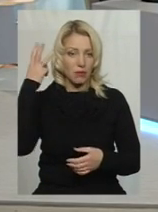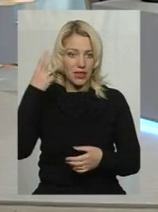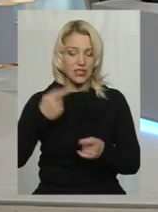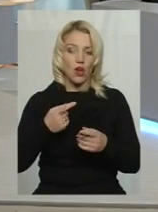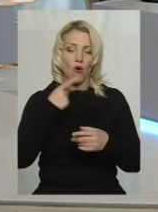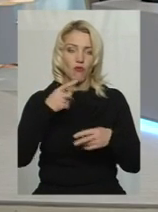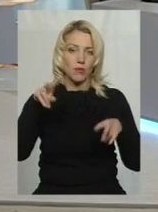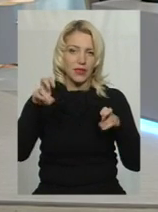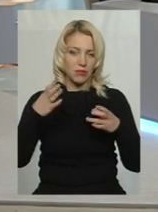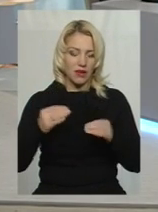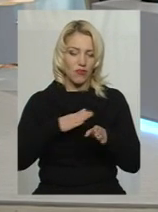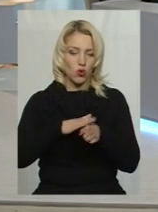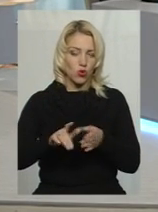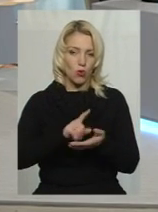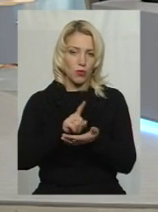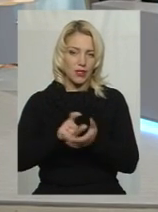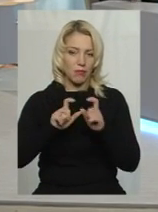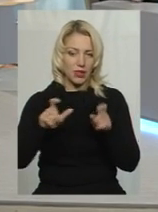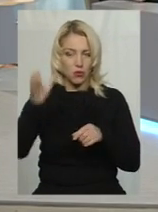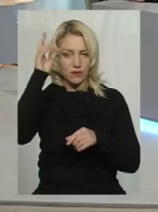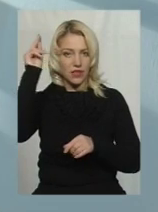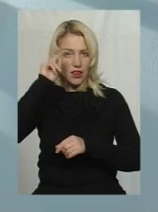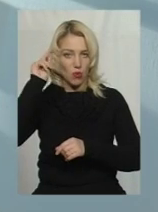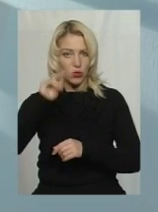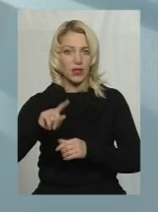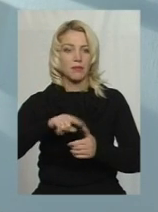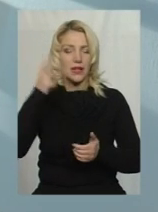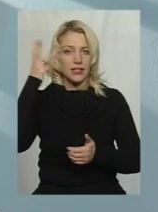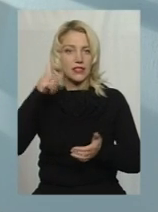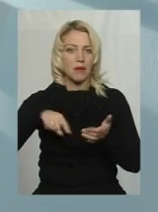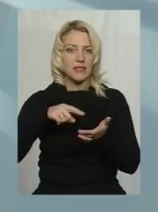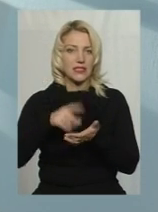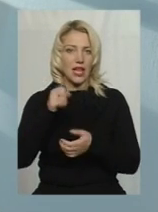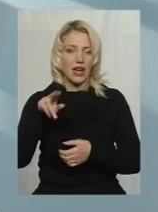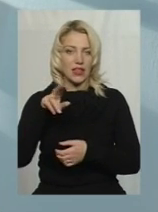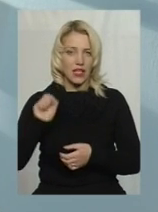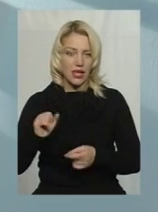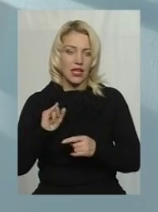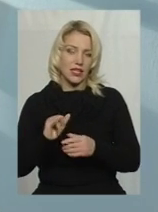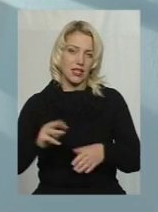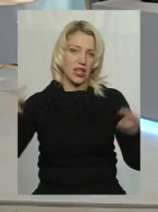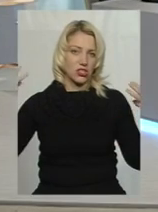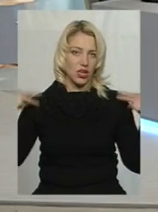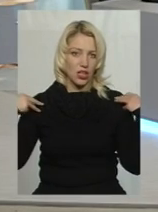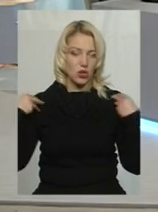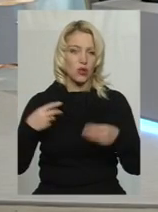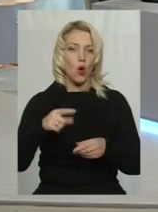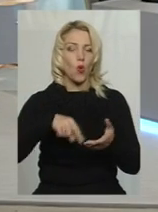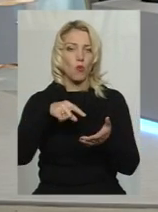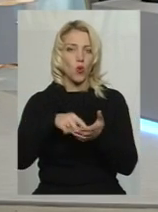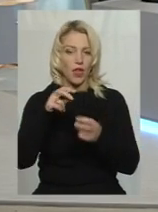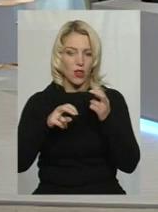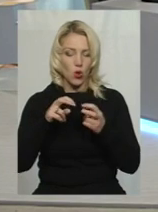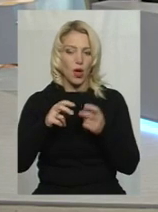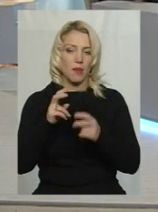'язки директора Департаменту освіти та науки Хмельницької міської ради Людмилою Корнієцькою та начальником комунального підприємства